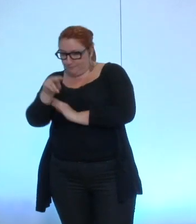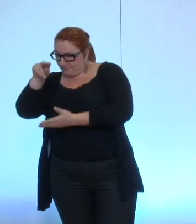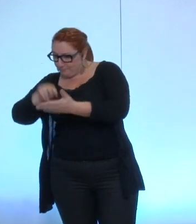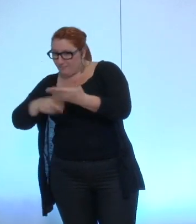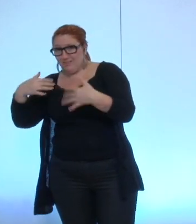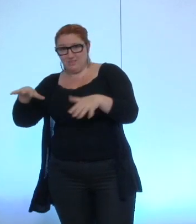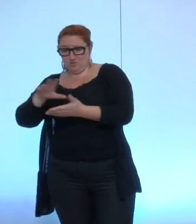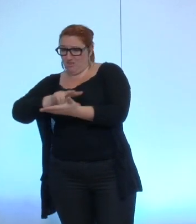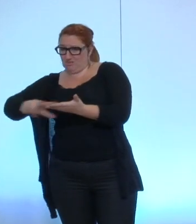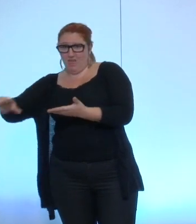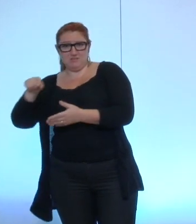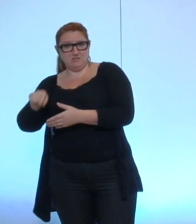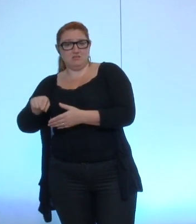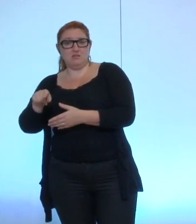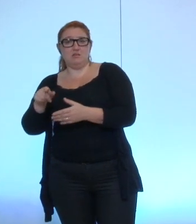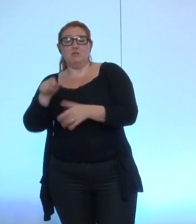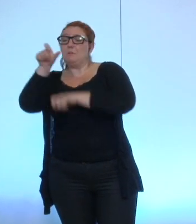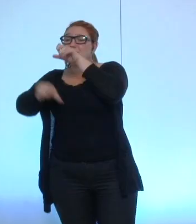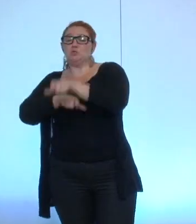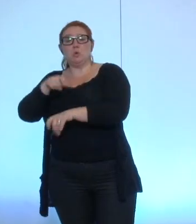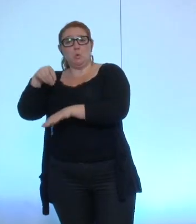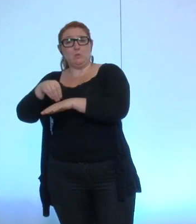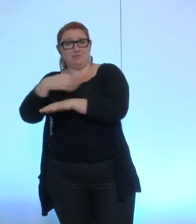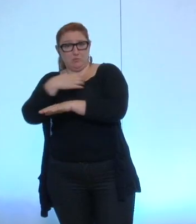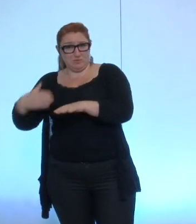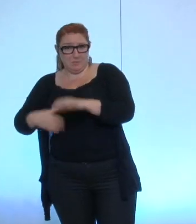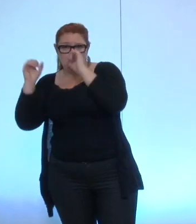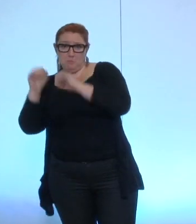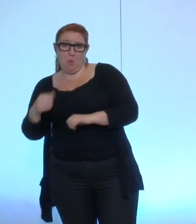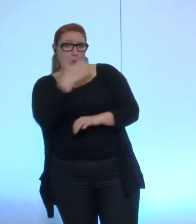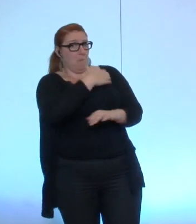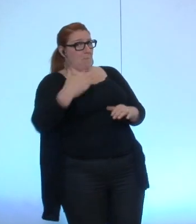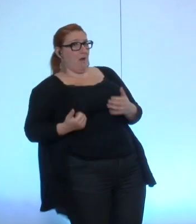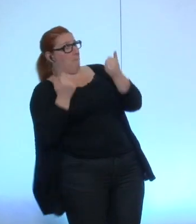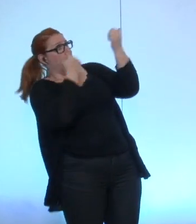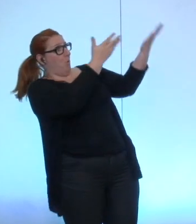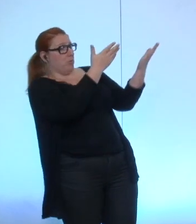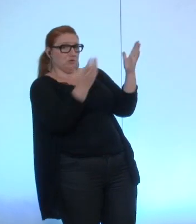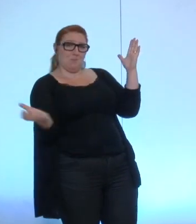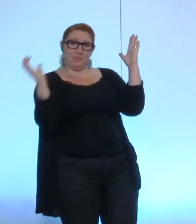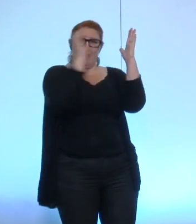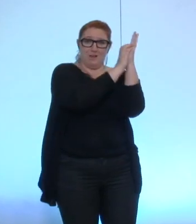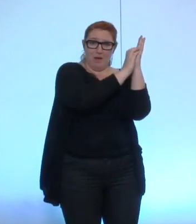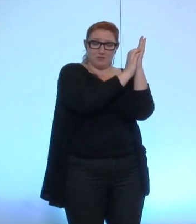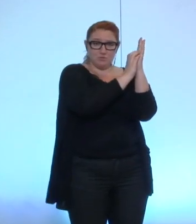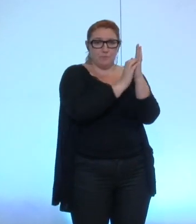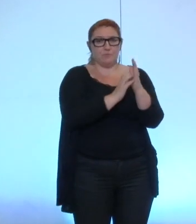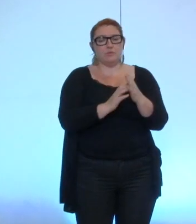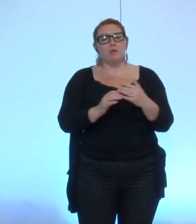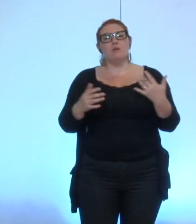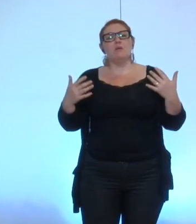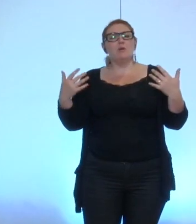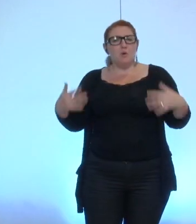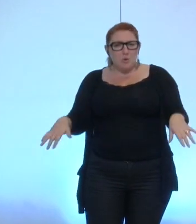tout conseiller municipal peut proposer au maire l'inscription d'une délibération il y a même de la jurisprudence qui peut